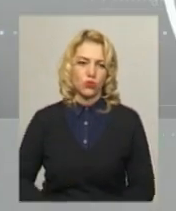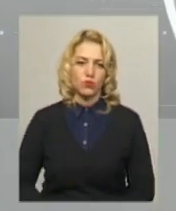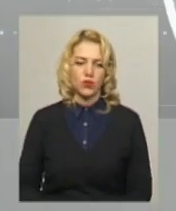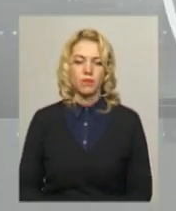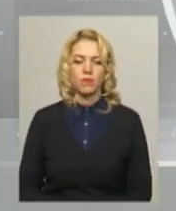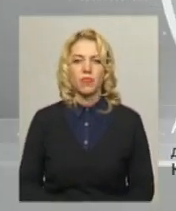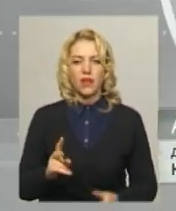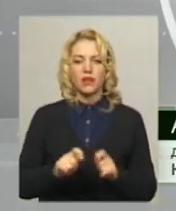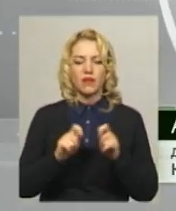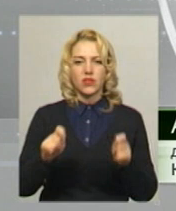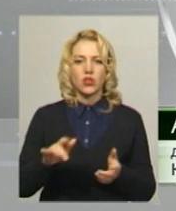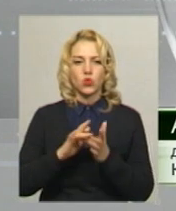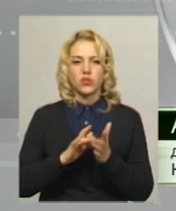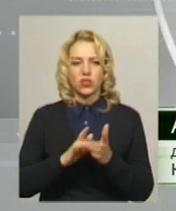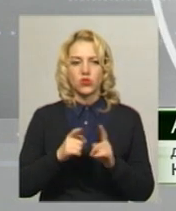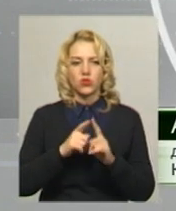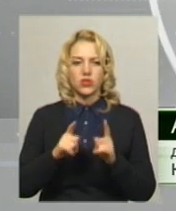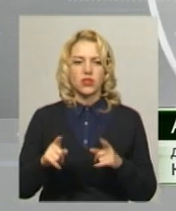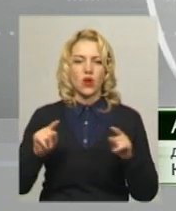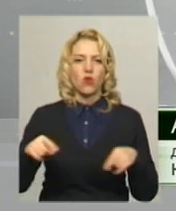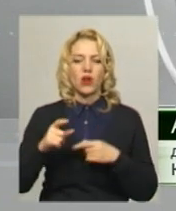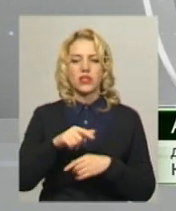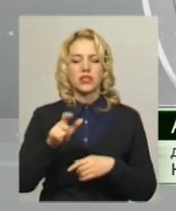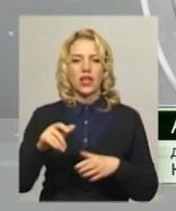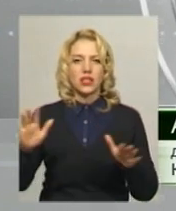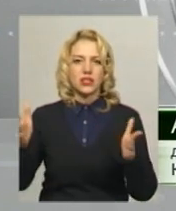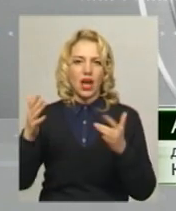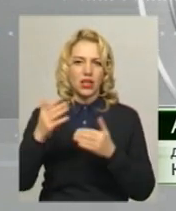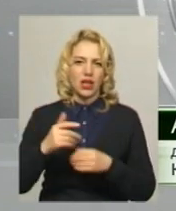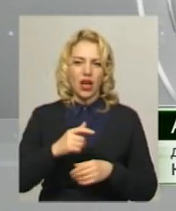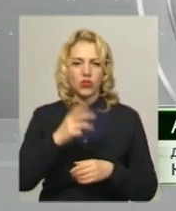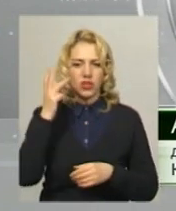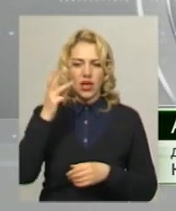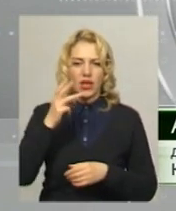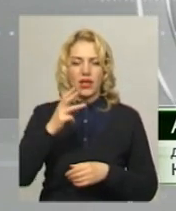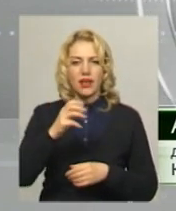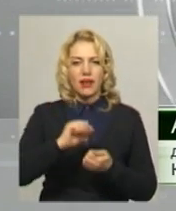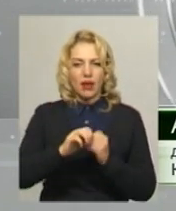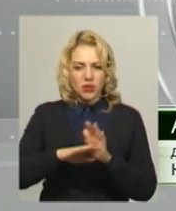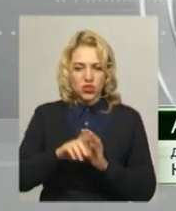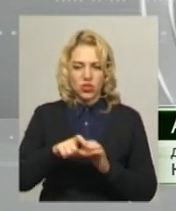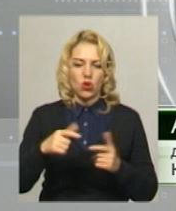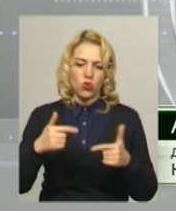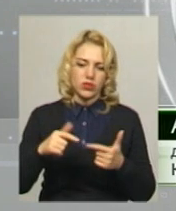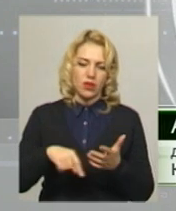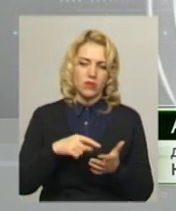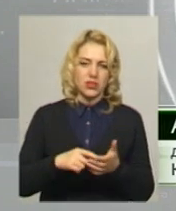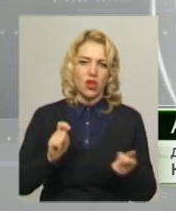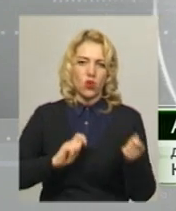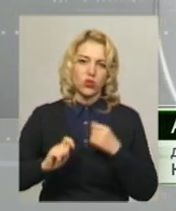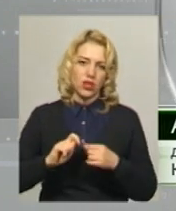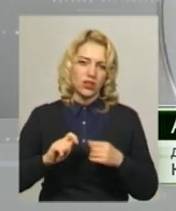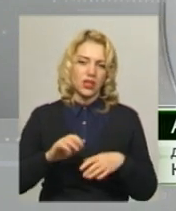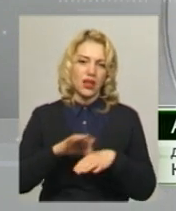На відкритті туристичного сезону організатори закликають кам'янчанок, гостей міста, одягти вишиванки і